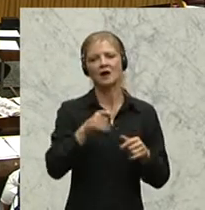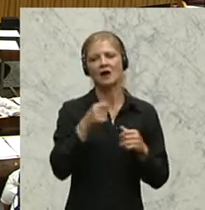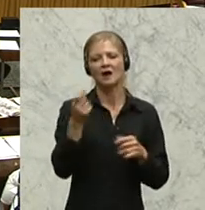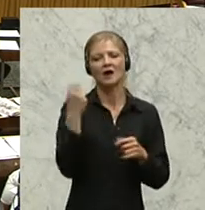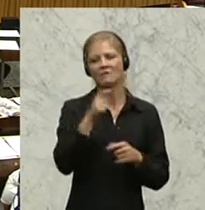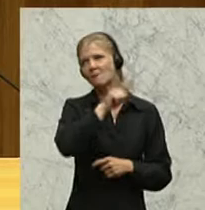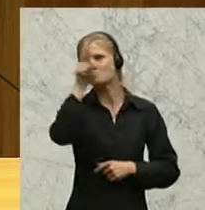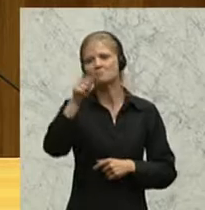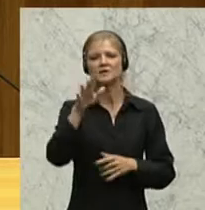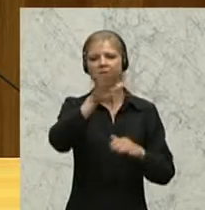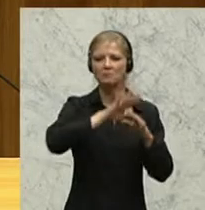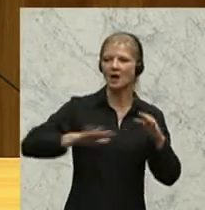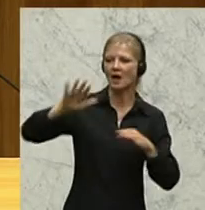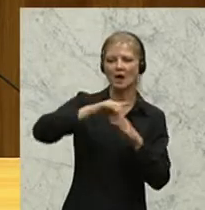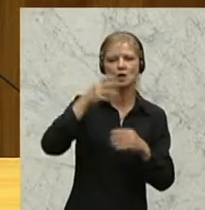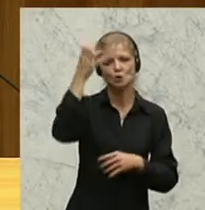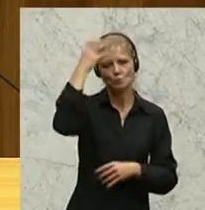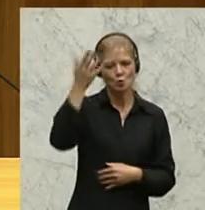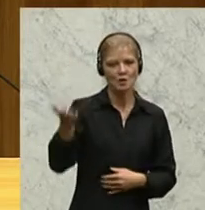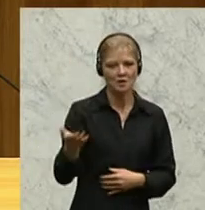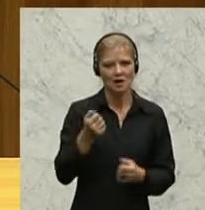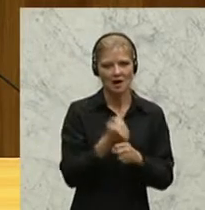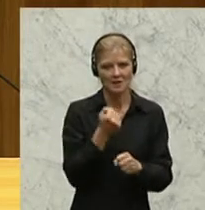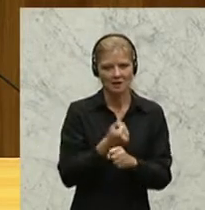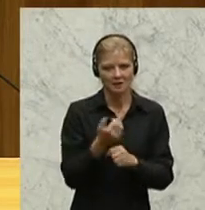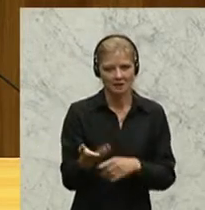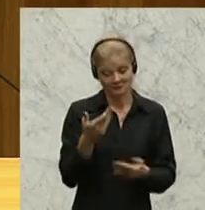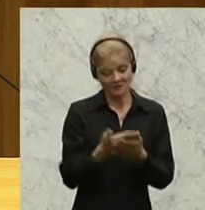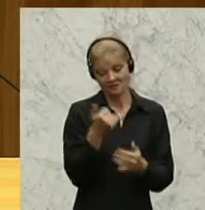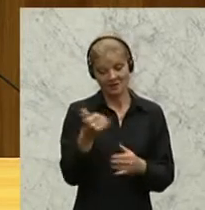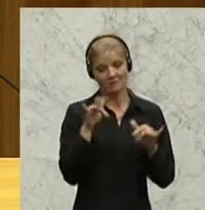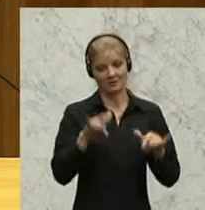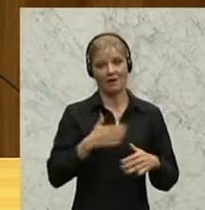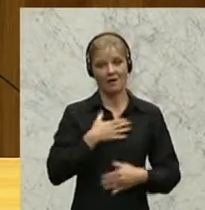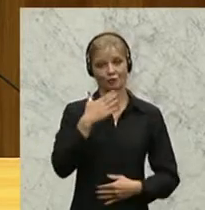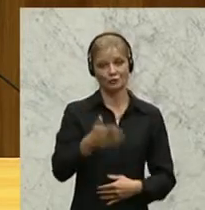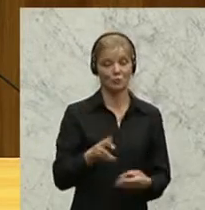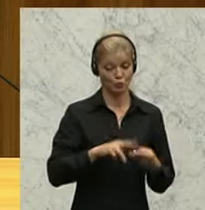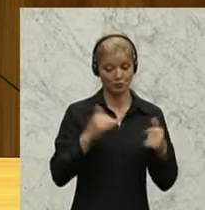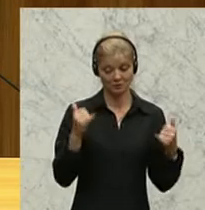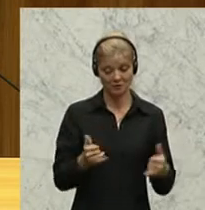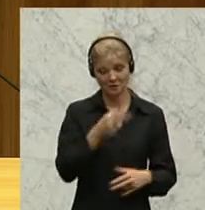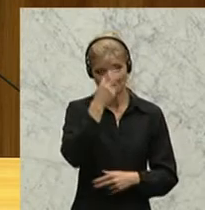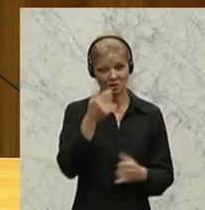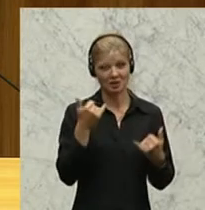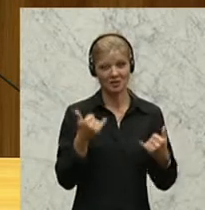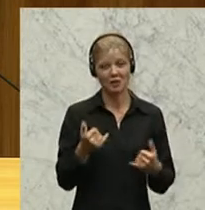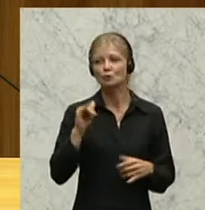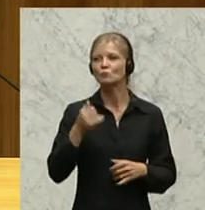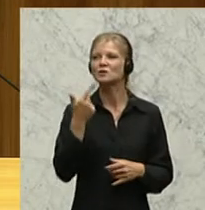deswegen gegangen, immer. Und diese Menschen, die heute über zwei Bergpässe fahren müssen,